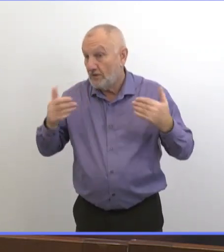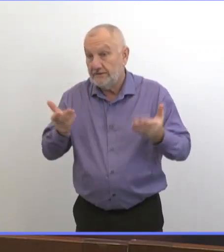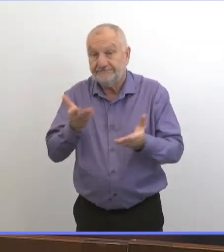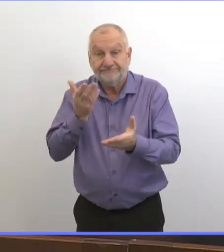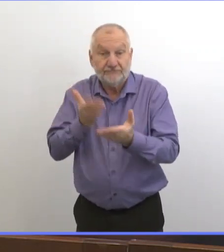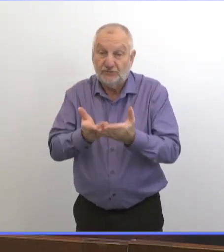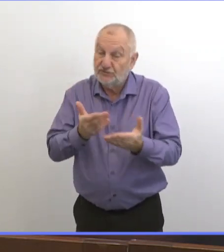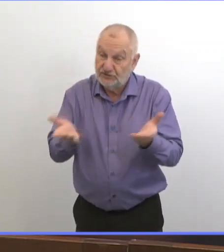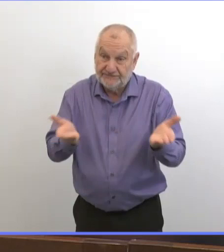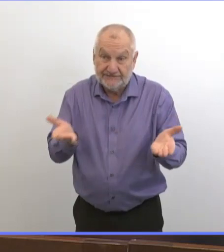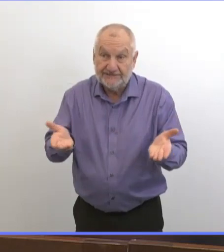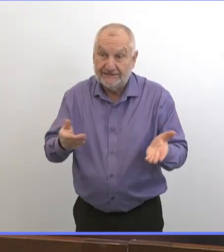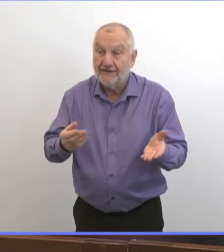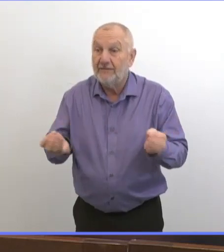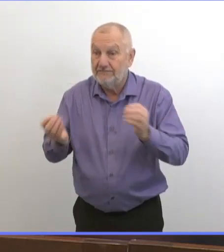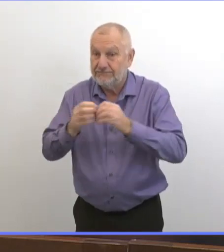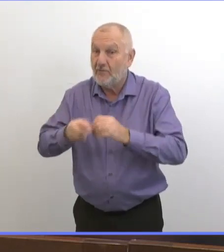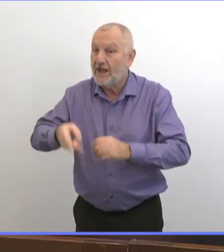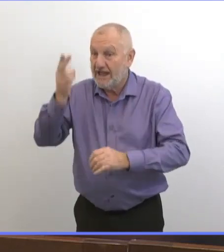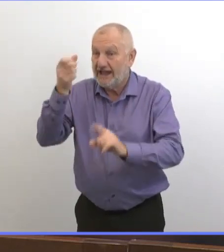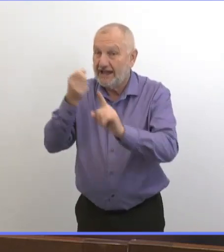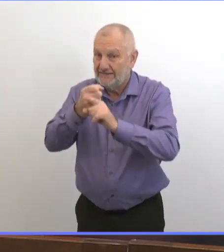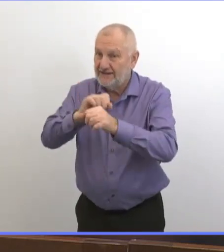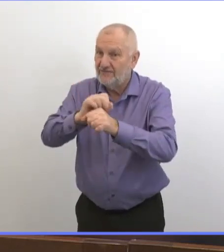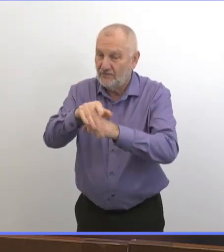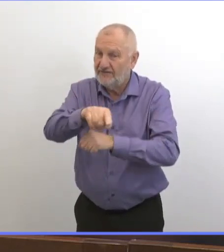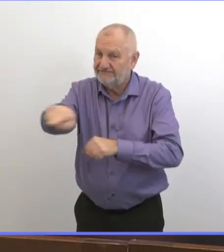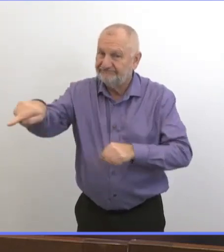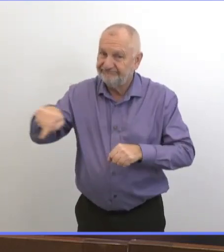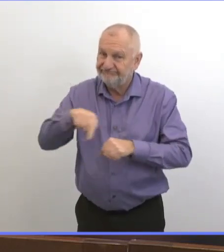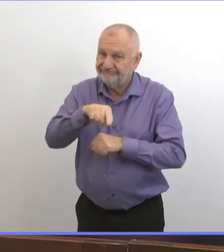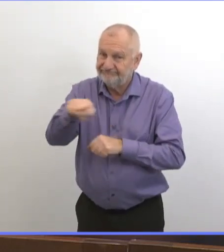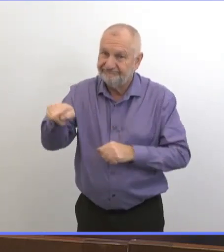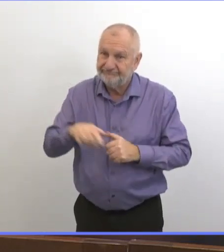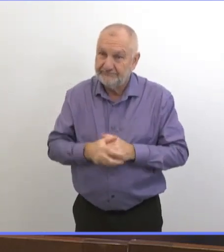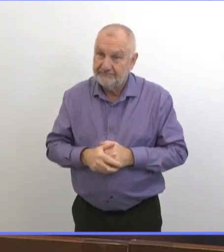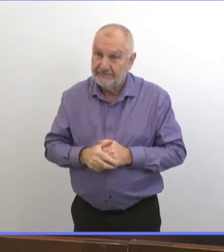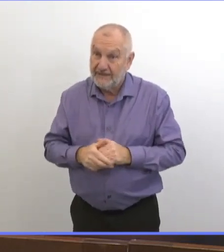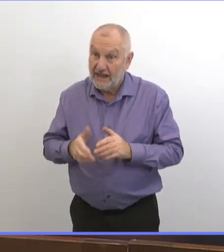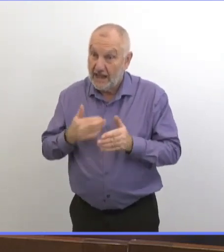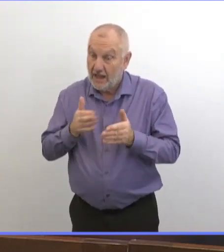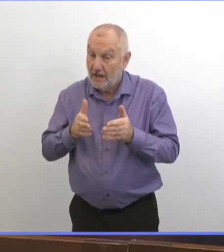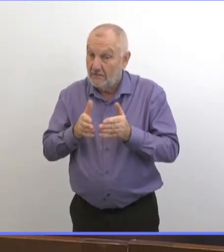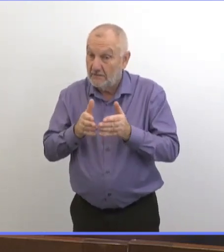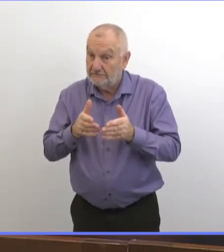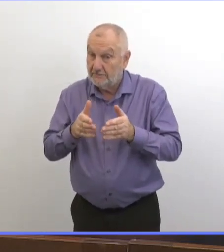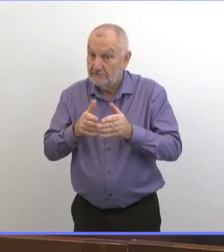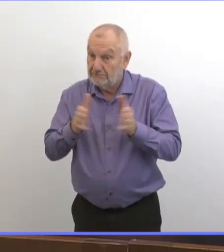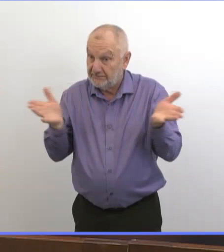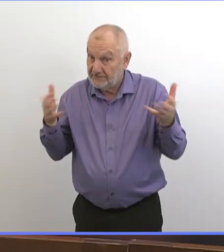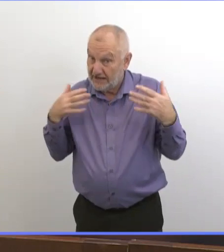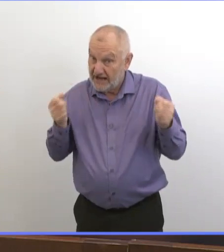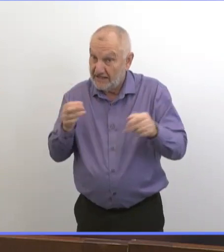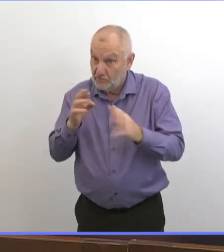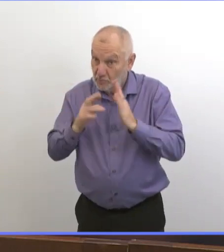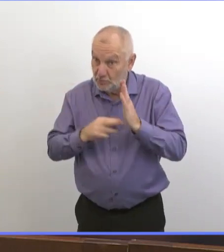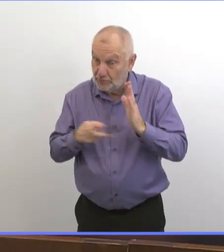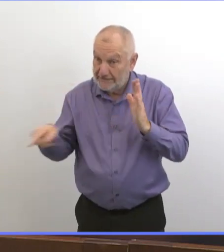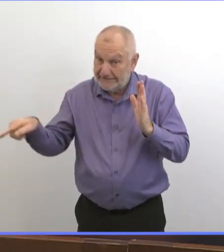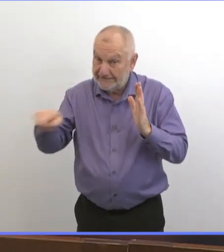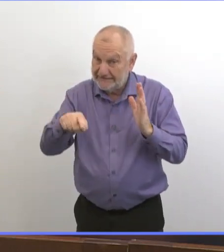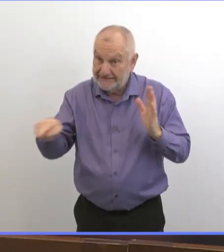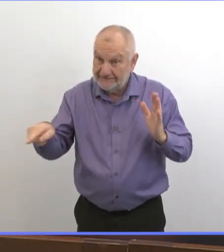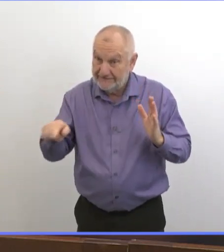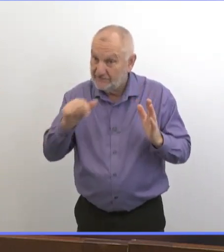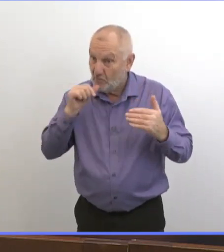On voit un effet disproportionné. Et bien sûr, les restrictions de santé publique qu'on a en place ne fournissent pas